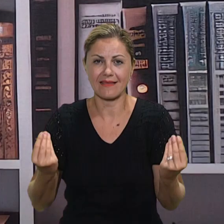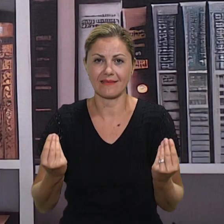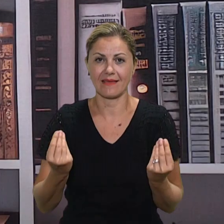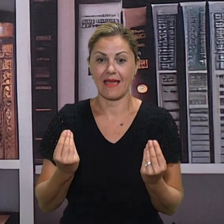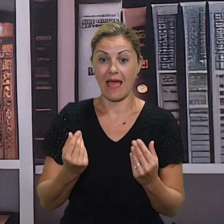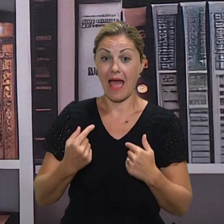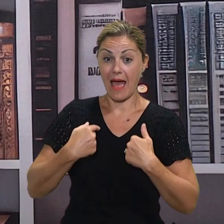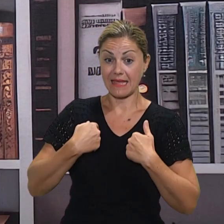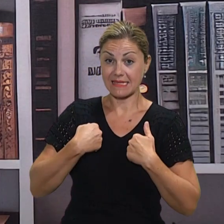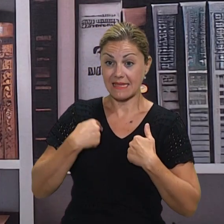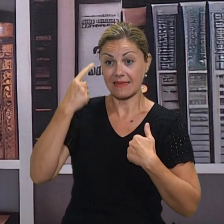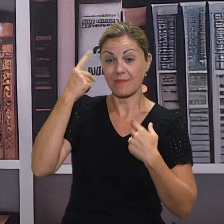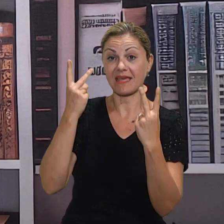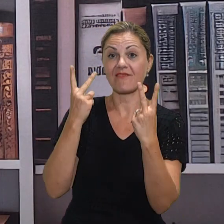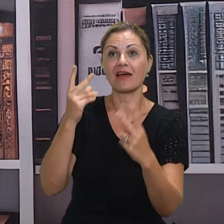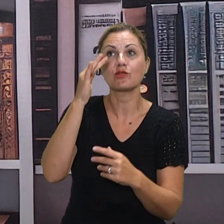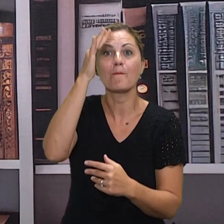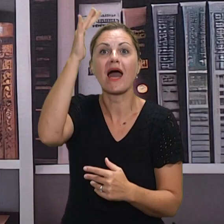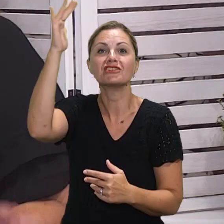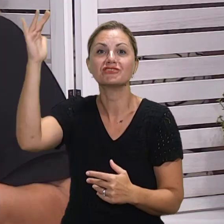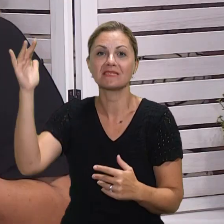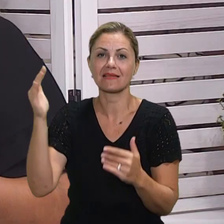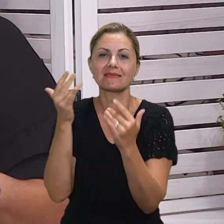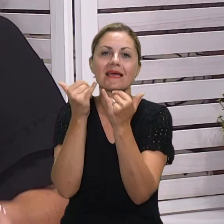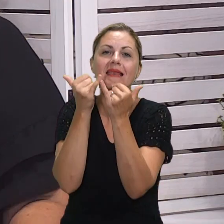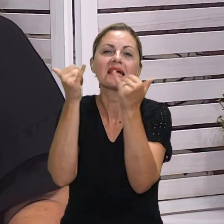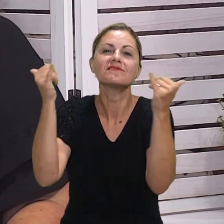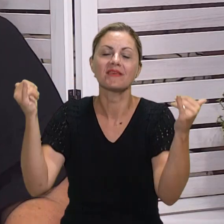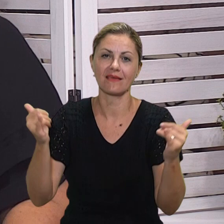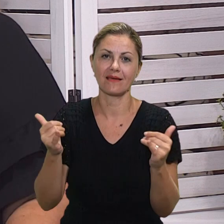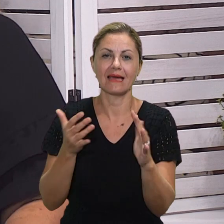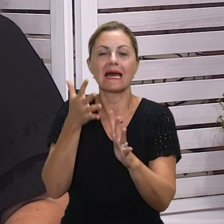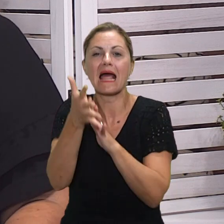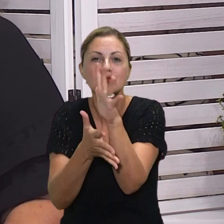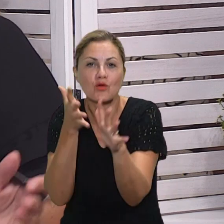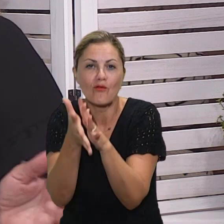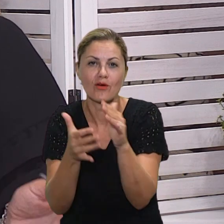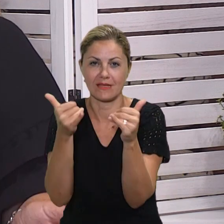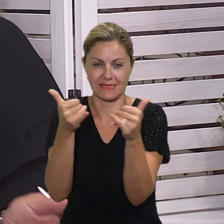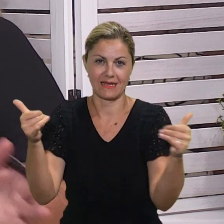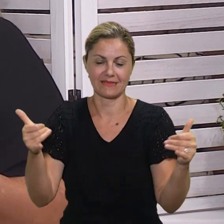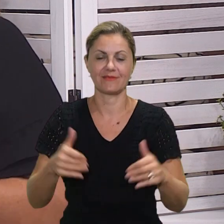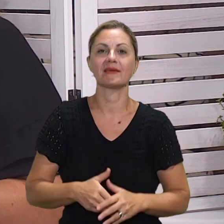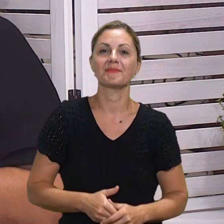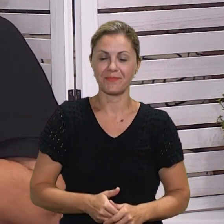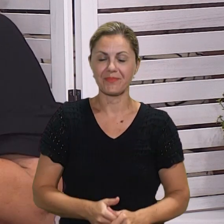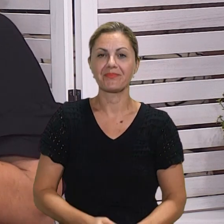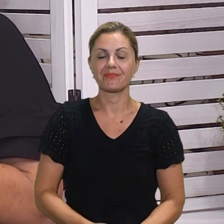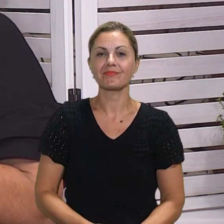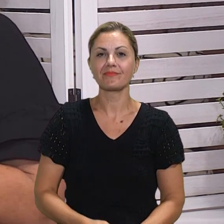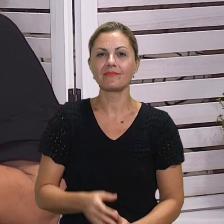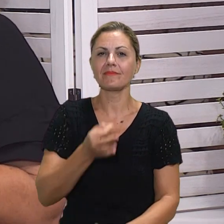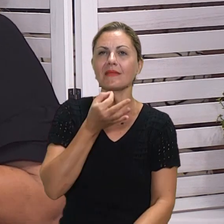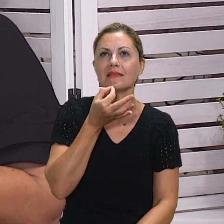da djecu naučimo zapravo i kako maštati. Praktičko vijek morate imati nogu inspiraciju. Koliko to je teško uz onaj klasično predavanje?